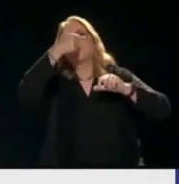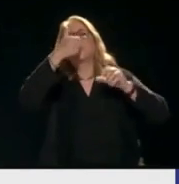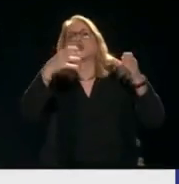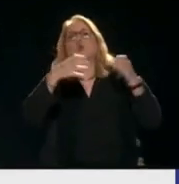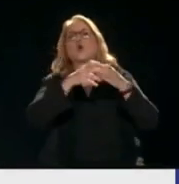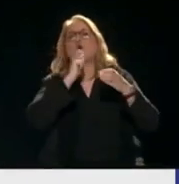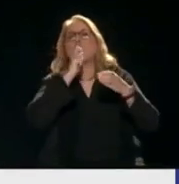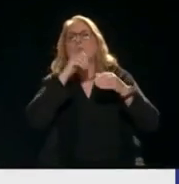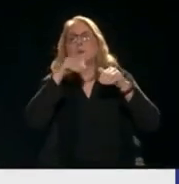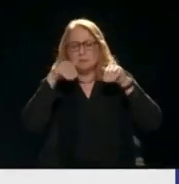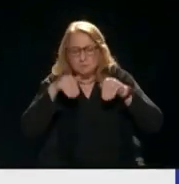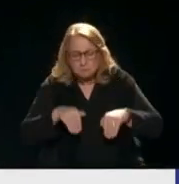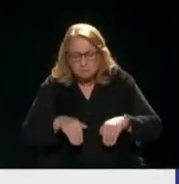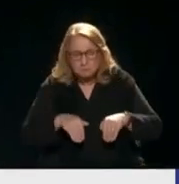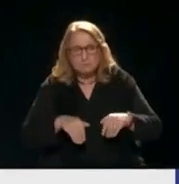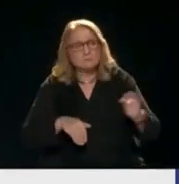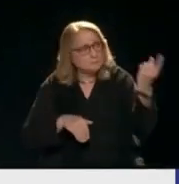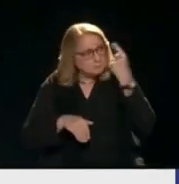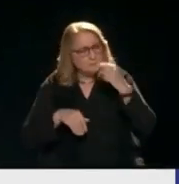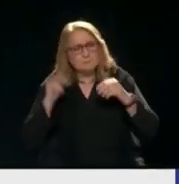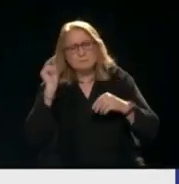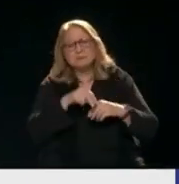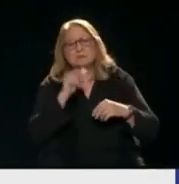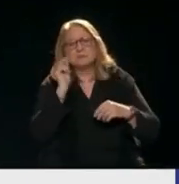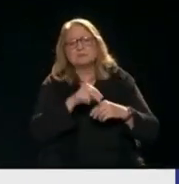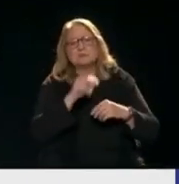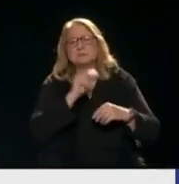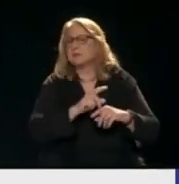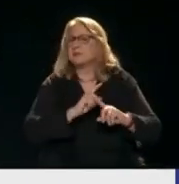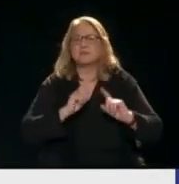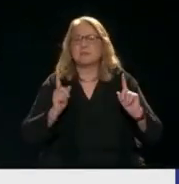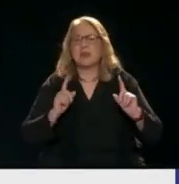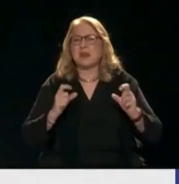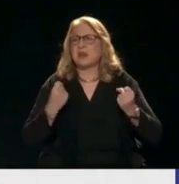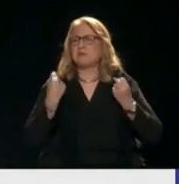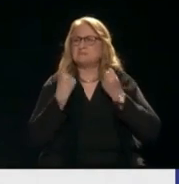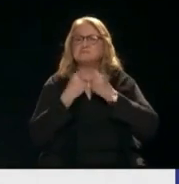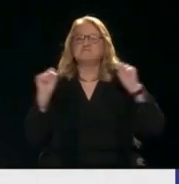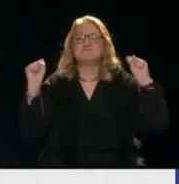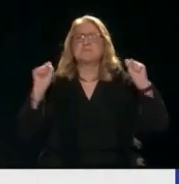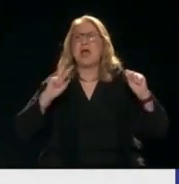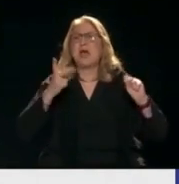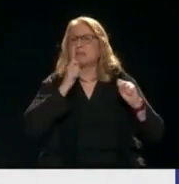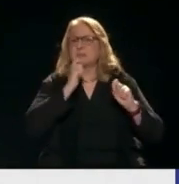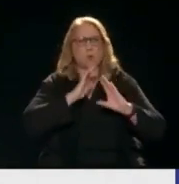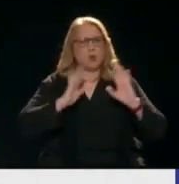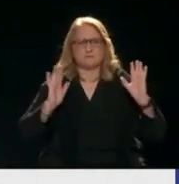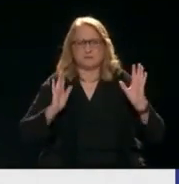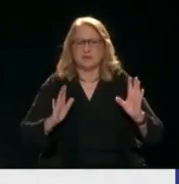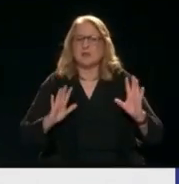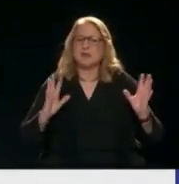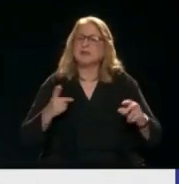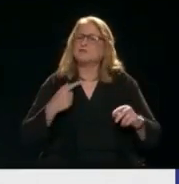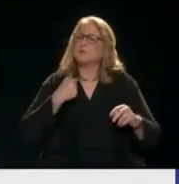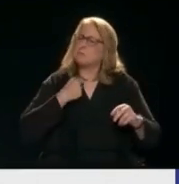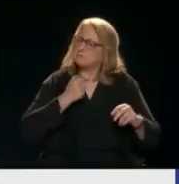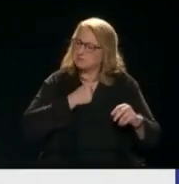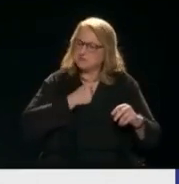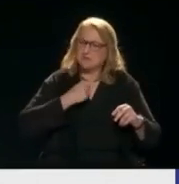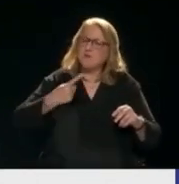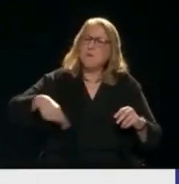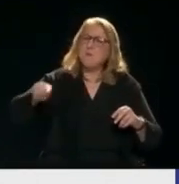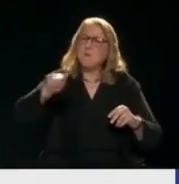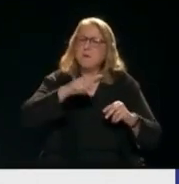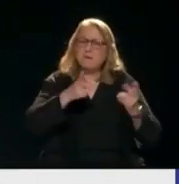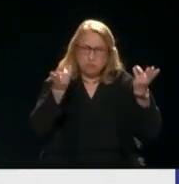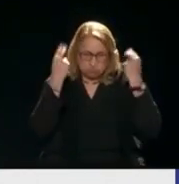Ενός διευθυντηρίου και όχι μόνο Άρα θεωρώ Ότι μπορούν εύκολα να κάνουν Μια κυβέρνηση όλα